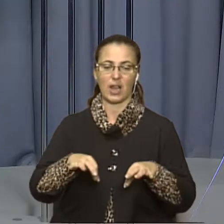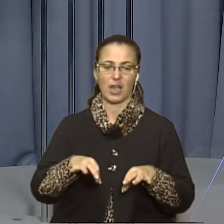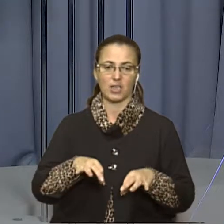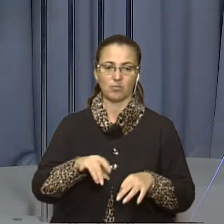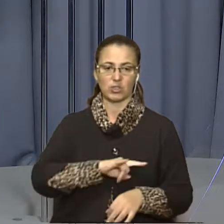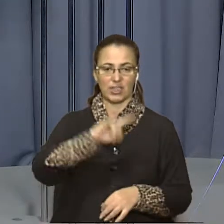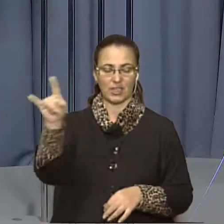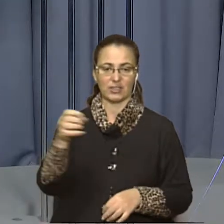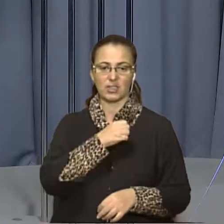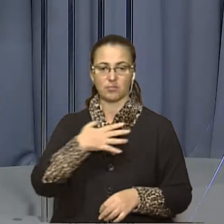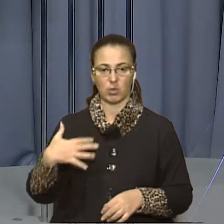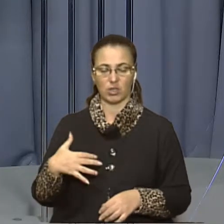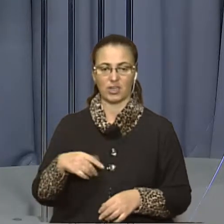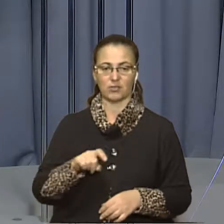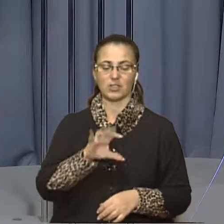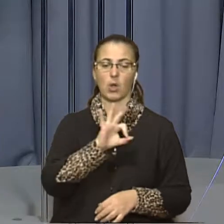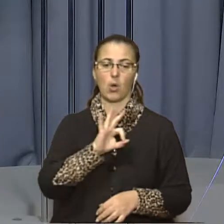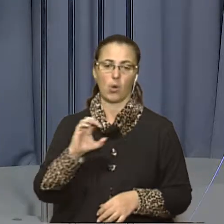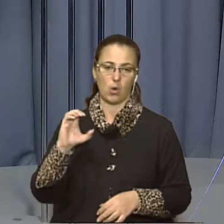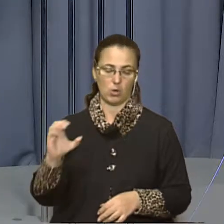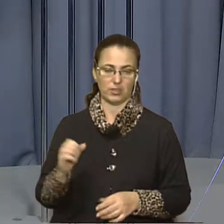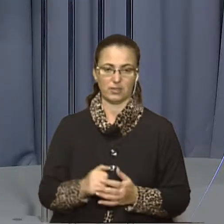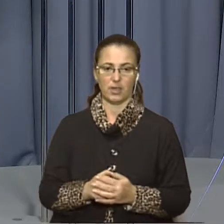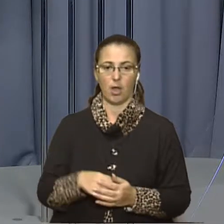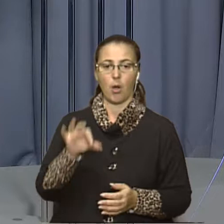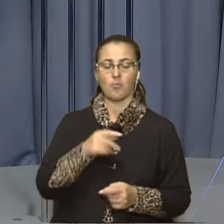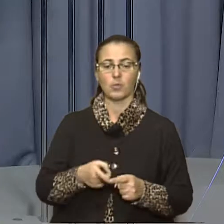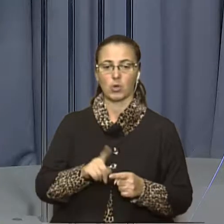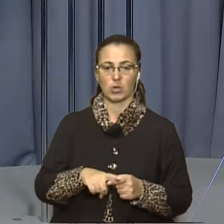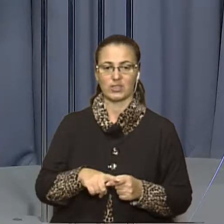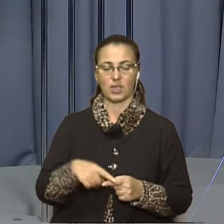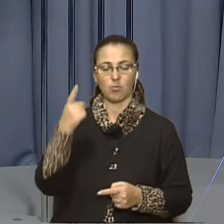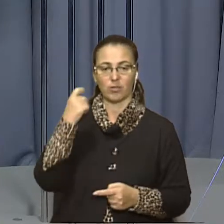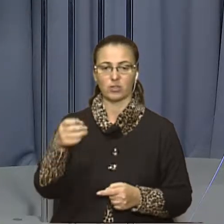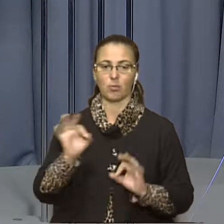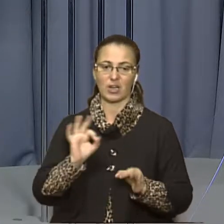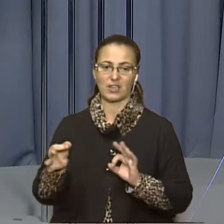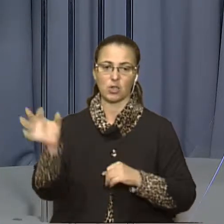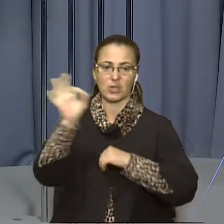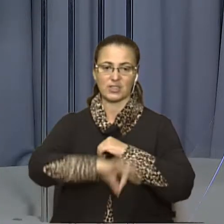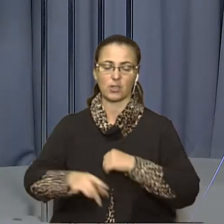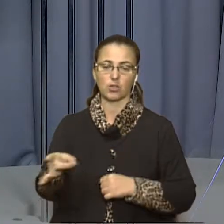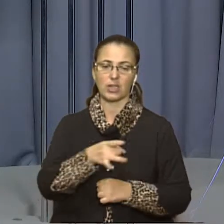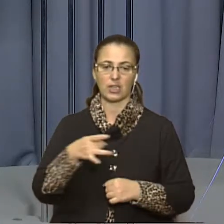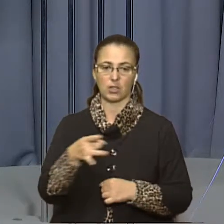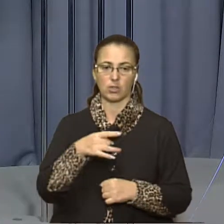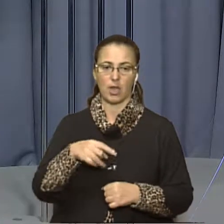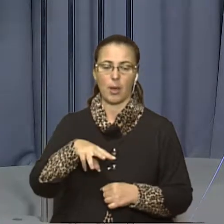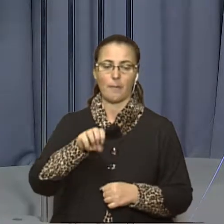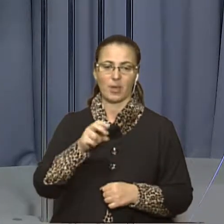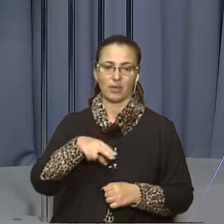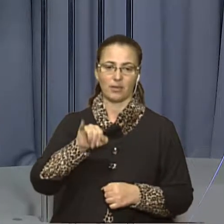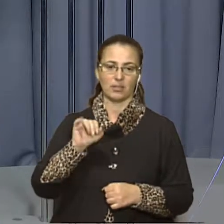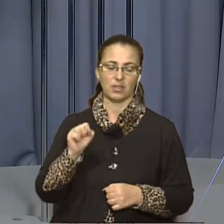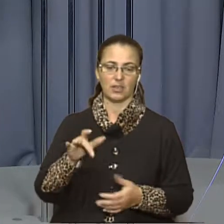пораненими у зоні операції об'єднаних сил бійцями. Про це кореспондентам Суспільного повідомив речник Західного регіонального медіа-центру